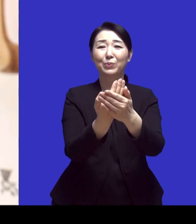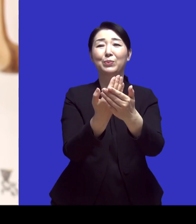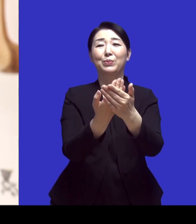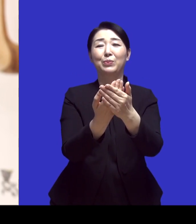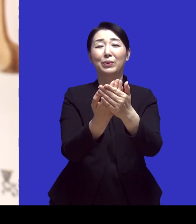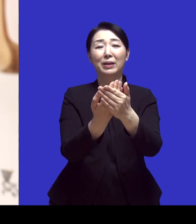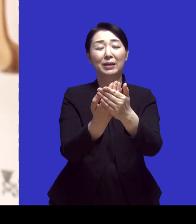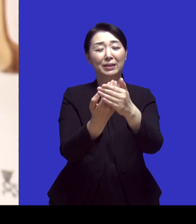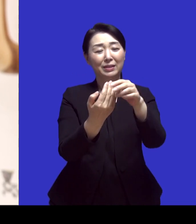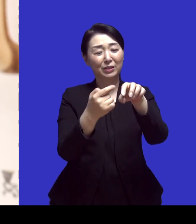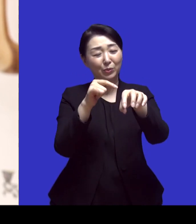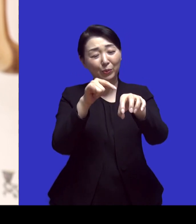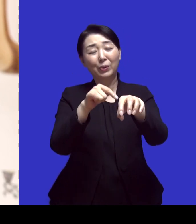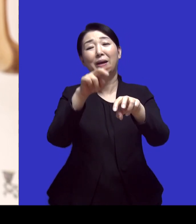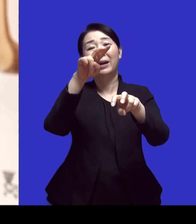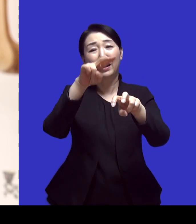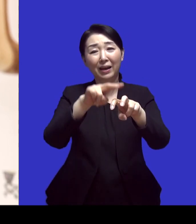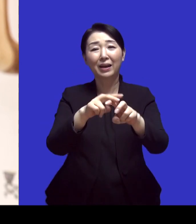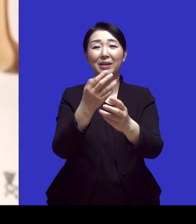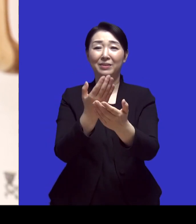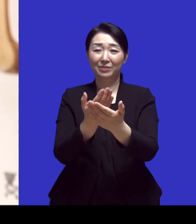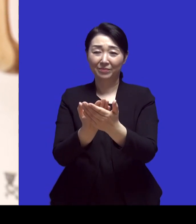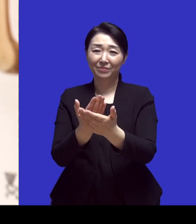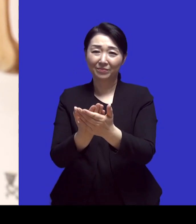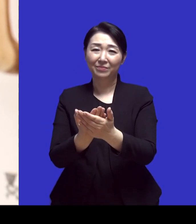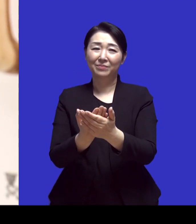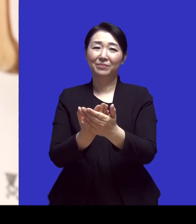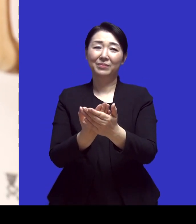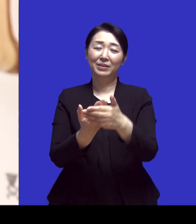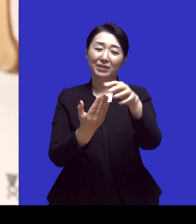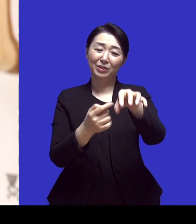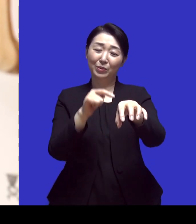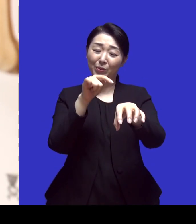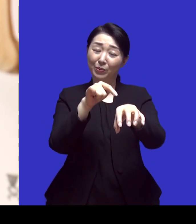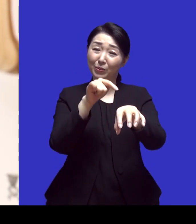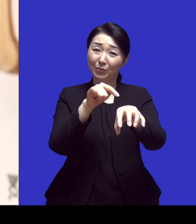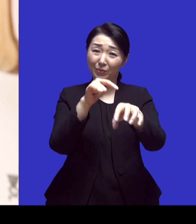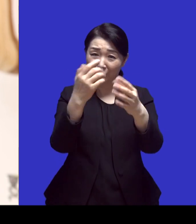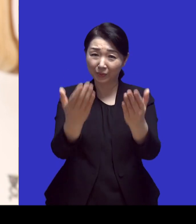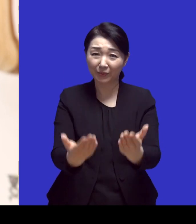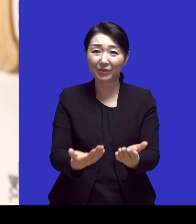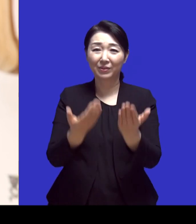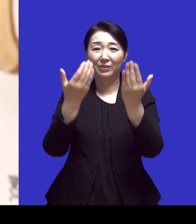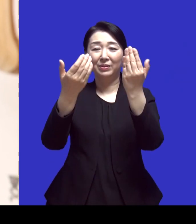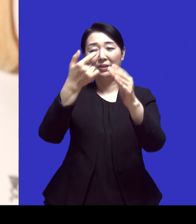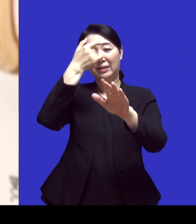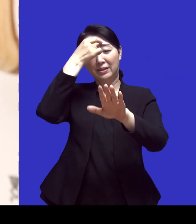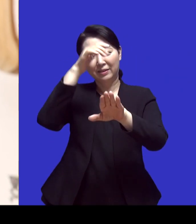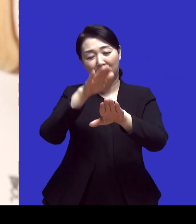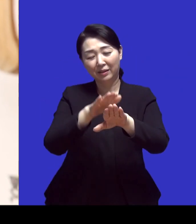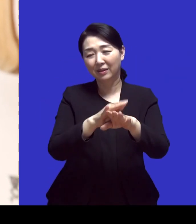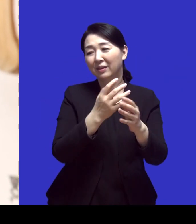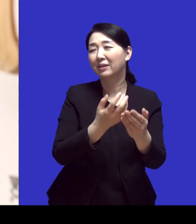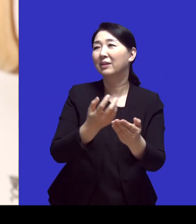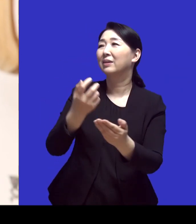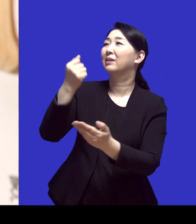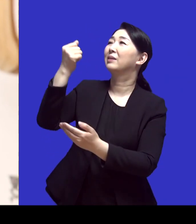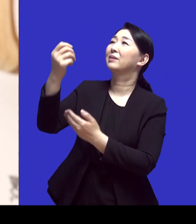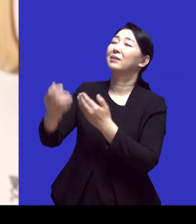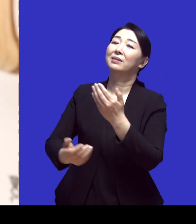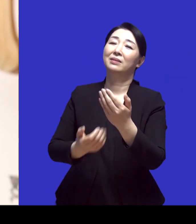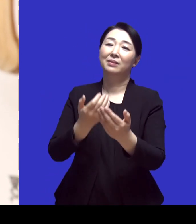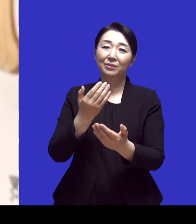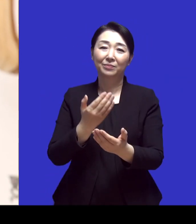이곳에 앉으소서 이곳에 앉으소서 드리는 예배를